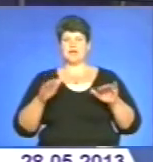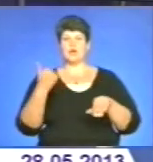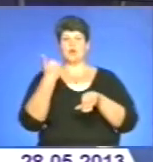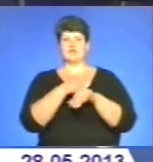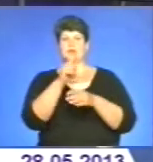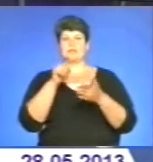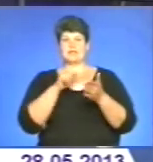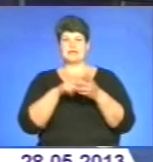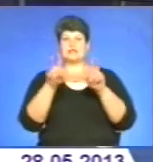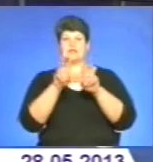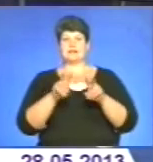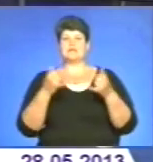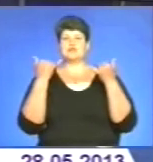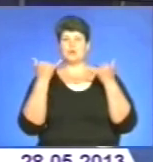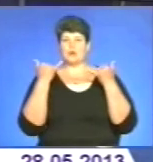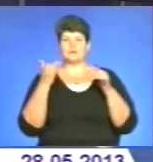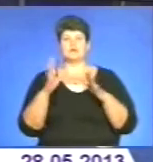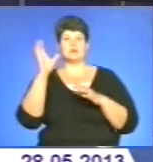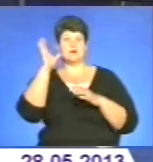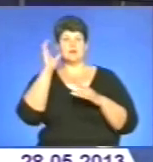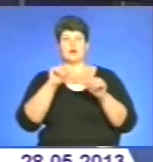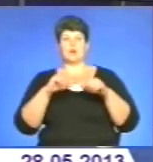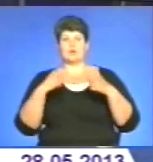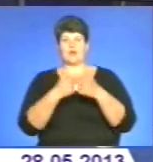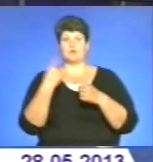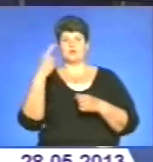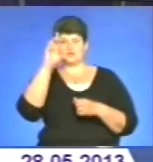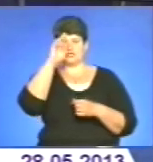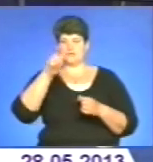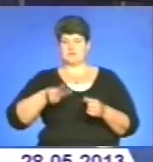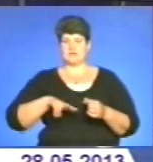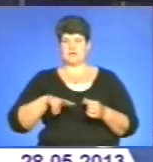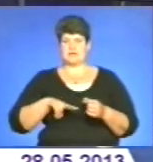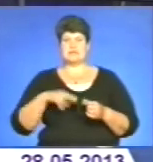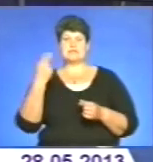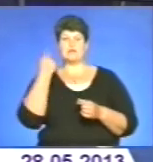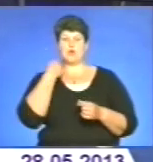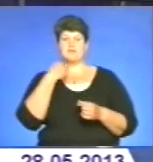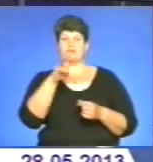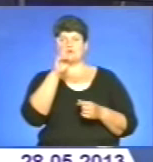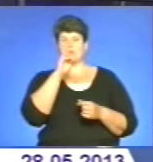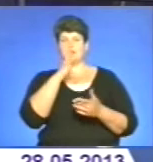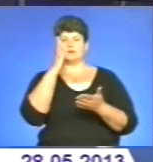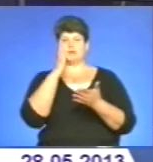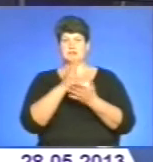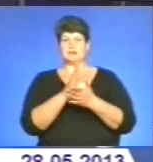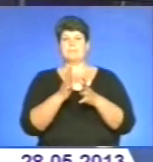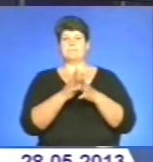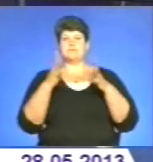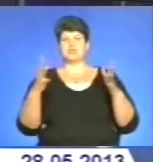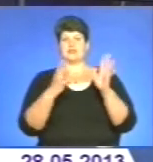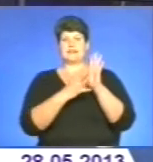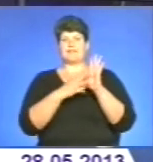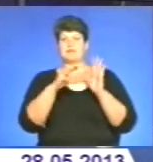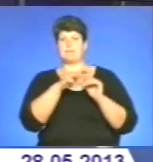питання, які розглядалися сьогодні на колегії обласної державної адміністрації. Заборгованість зарплат становить понад 9 мільйонів